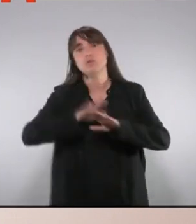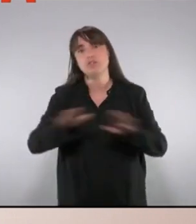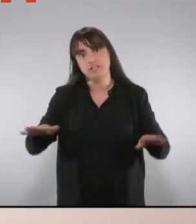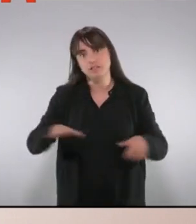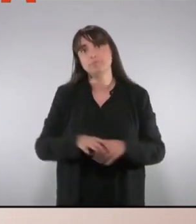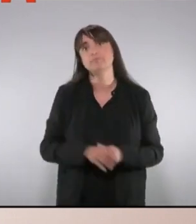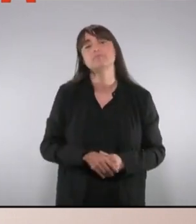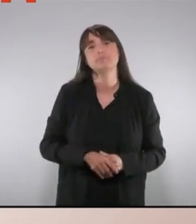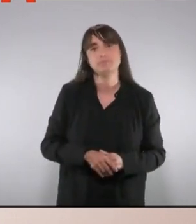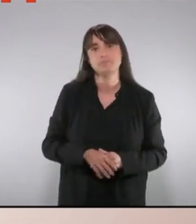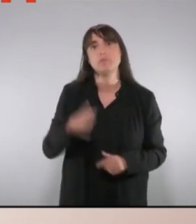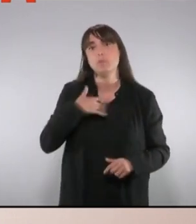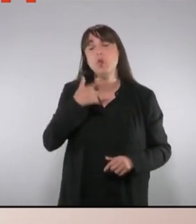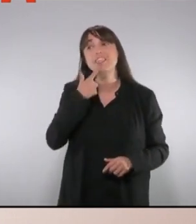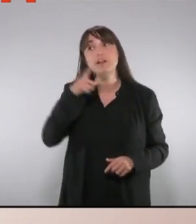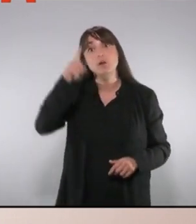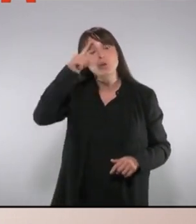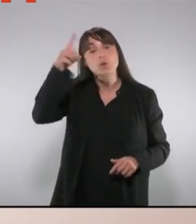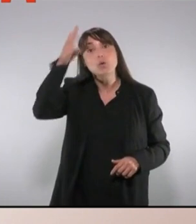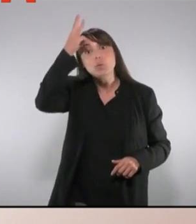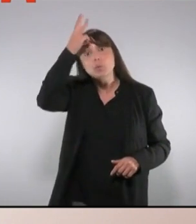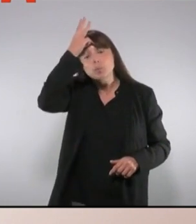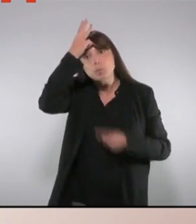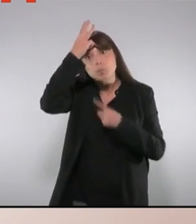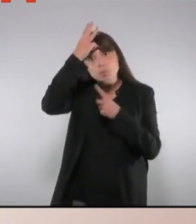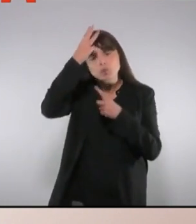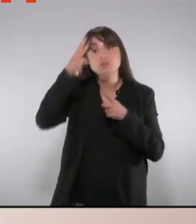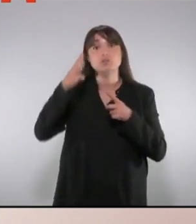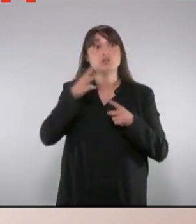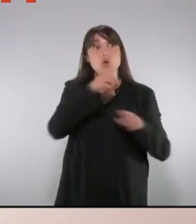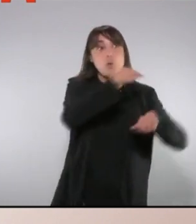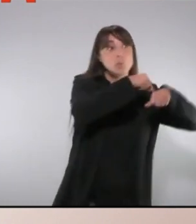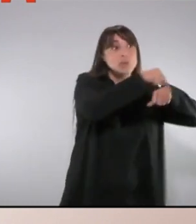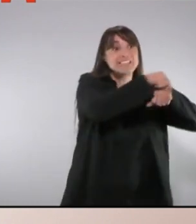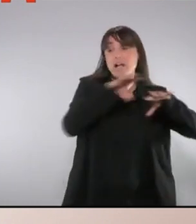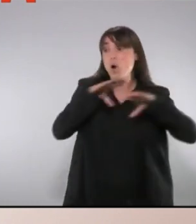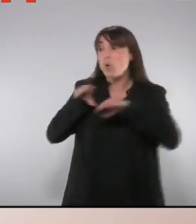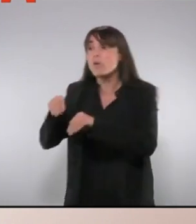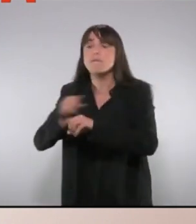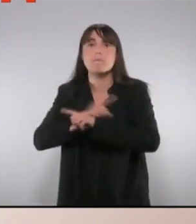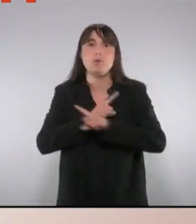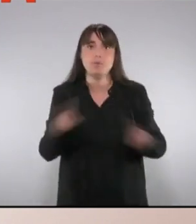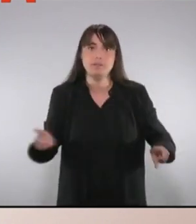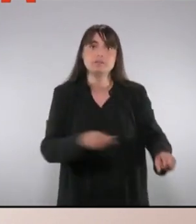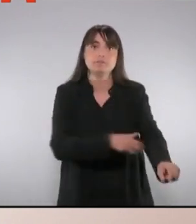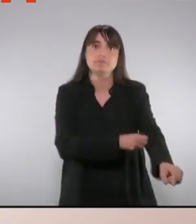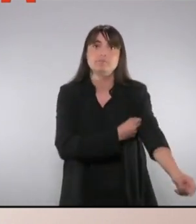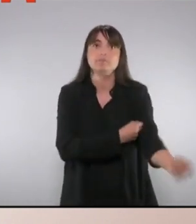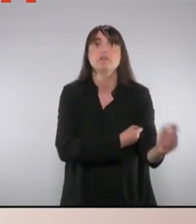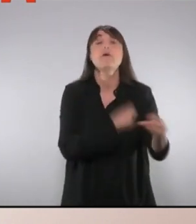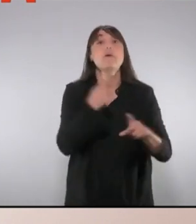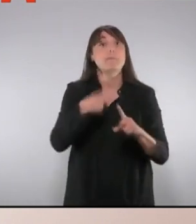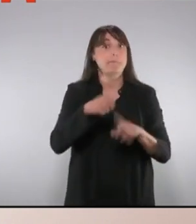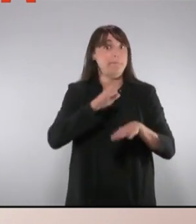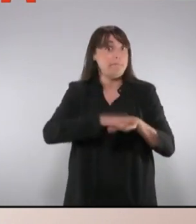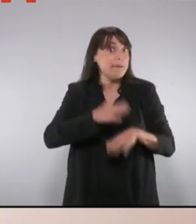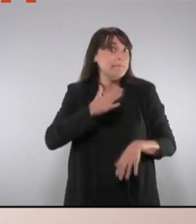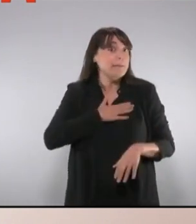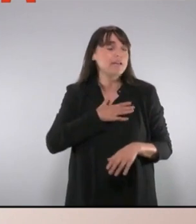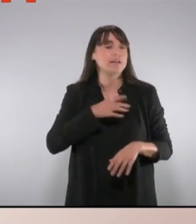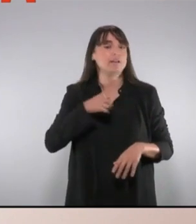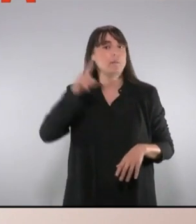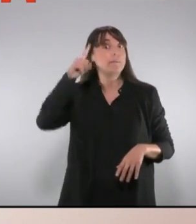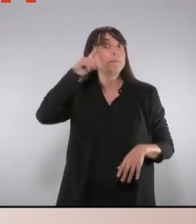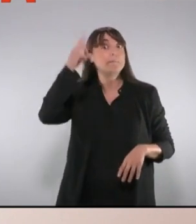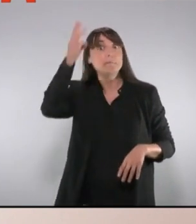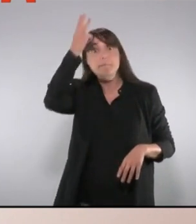el que acaba sent un ús polític i classista de la policia, que per nosaltres és la principal font de la pèrdua de legitimació i de la